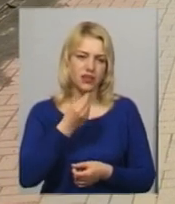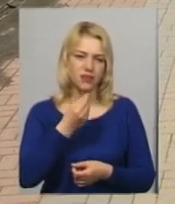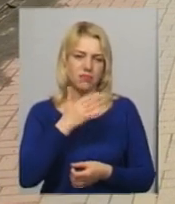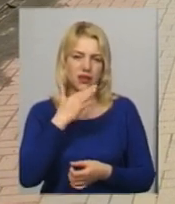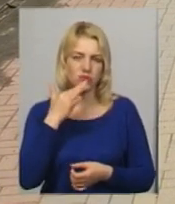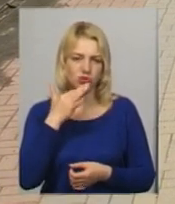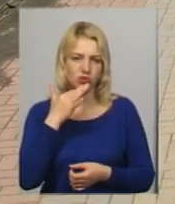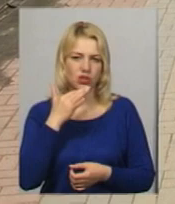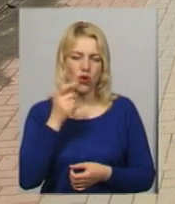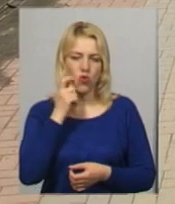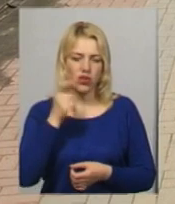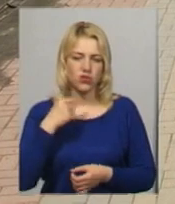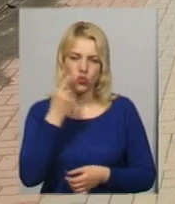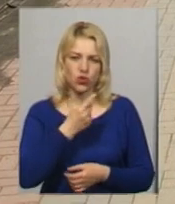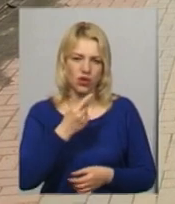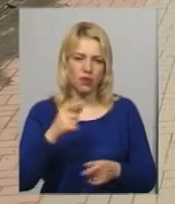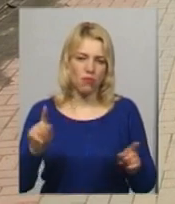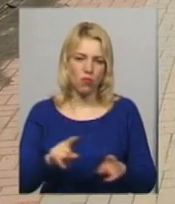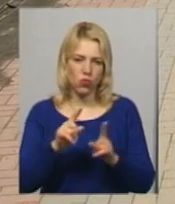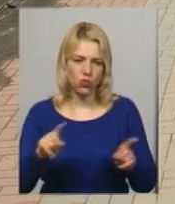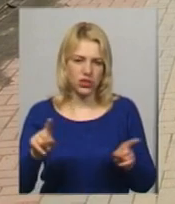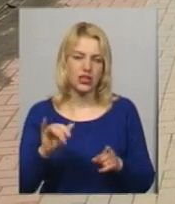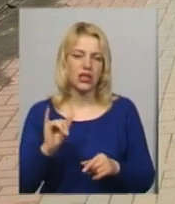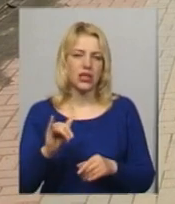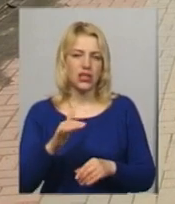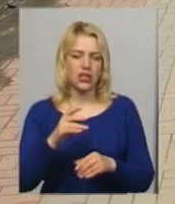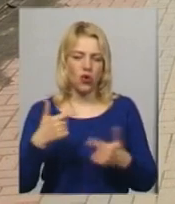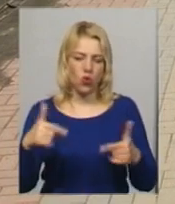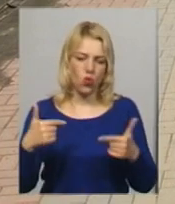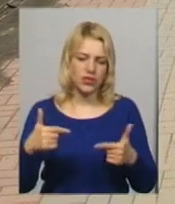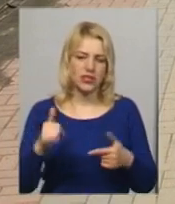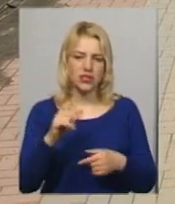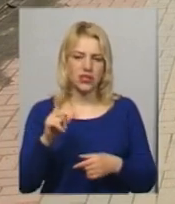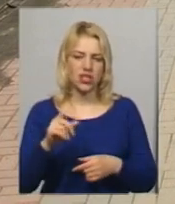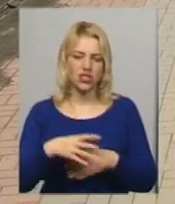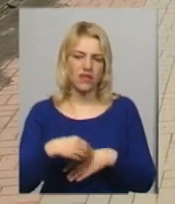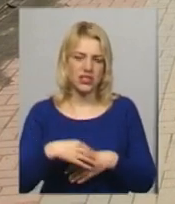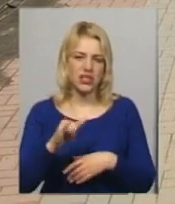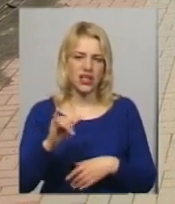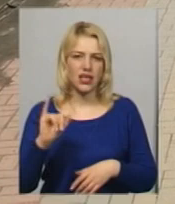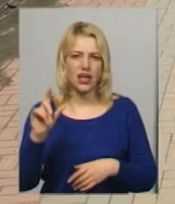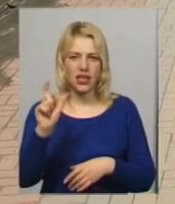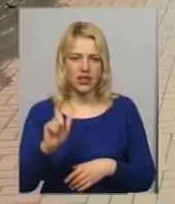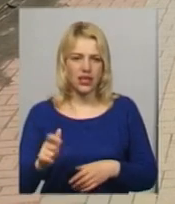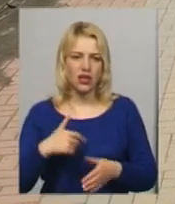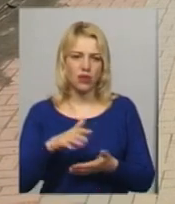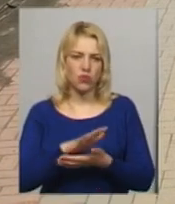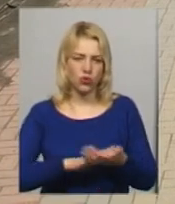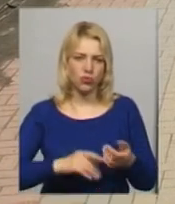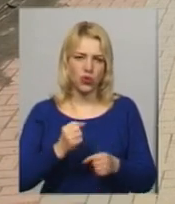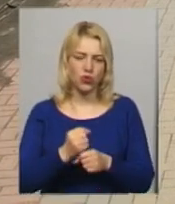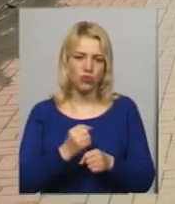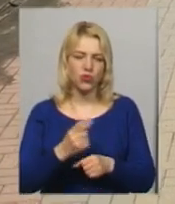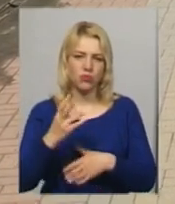багато гарної української музики, гості з Швеції та гості з Італії. Тобто ми продовжуємо «Рокендбух» робити в